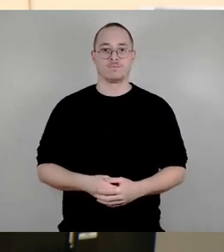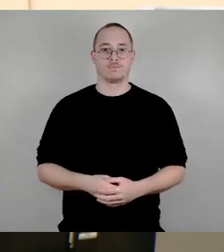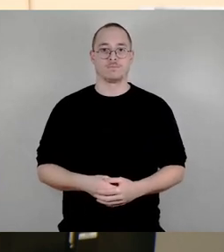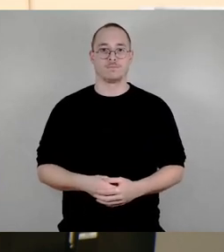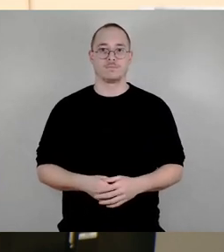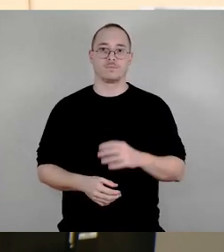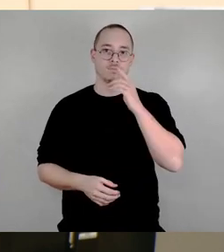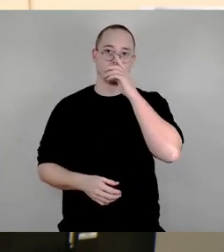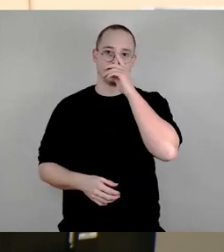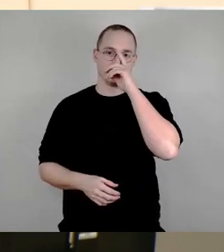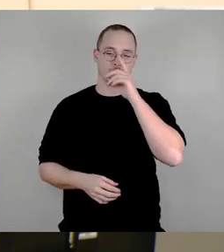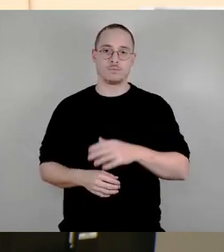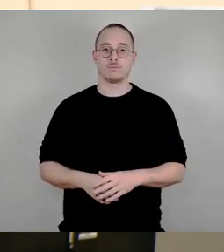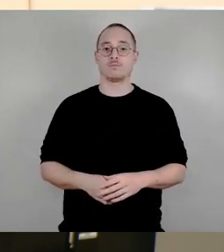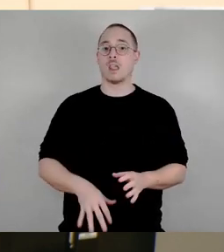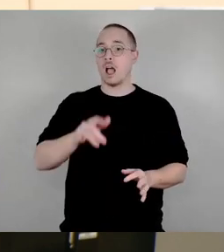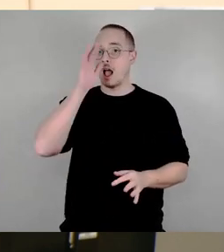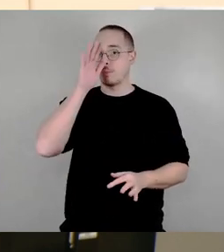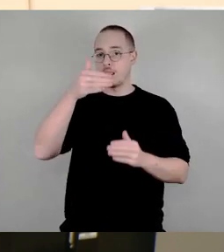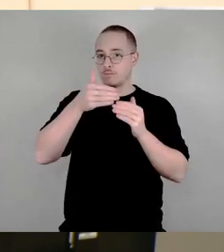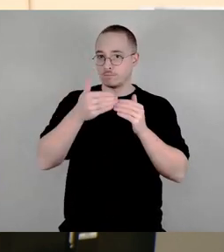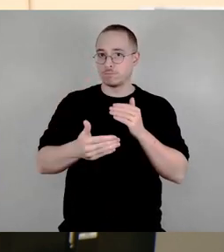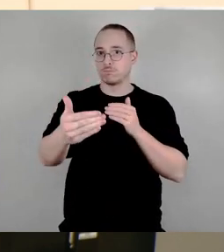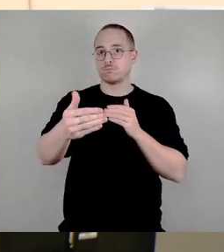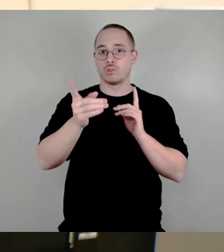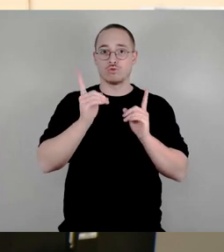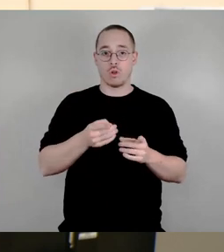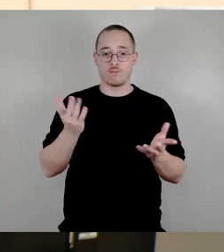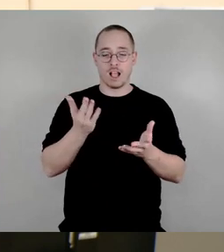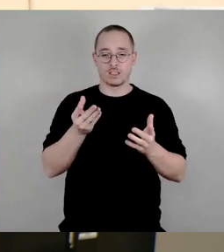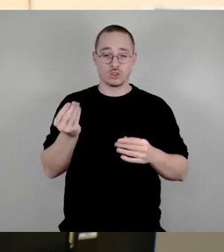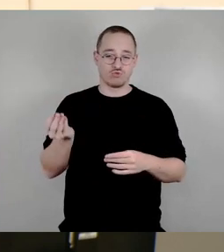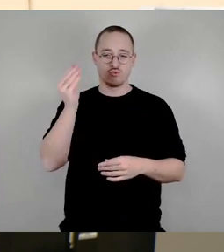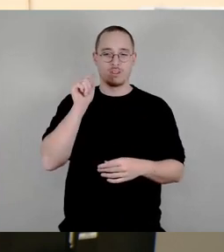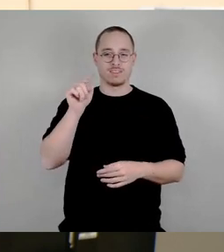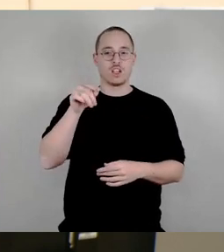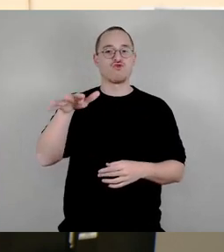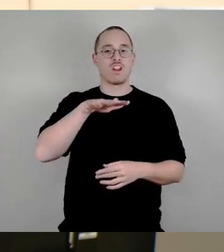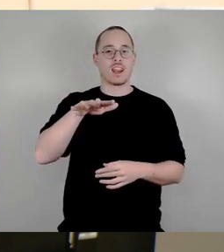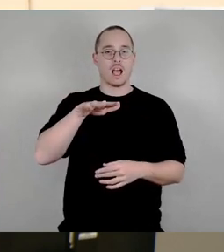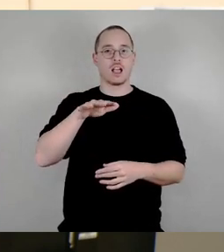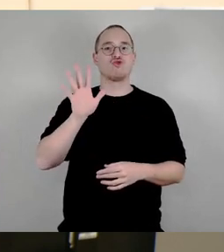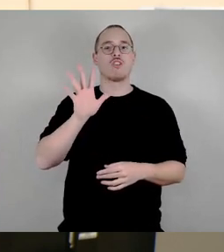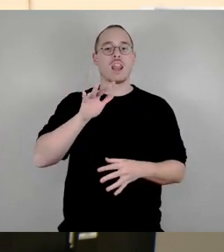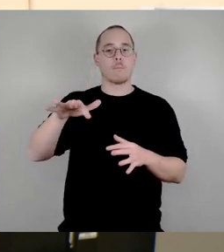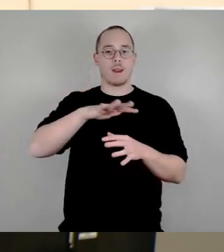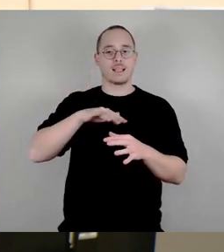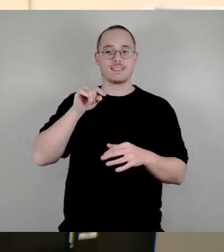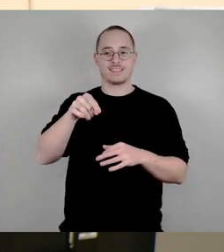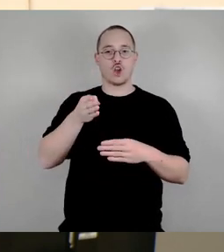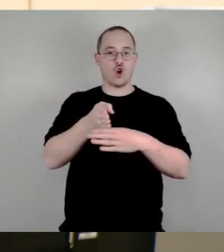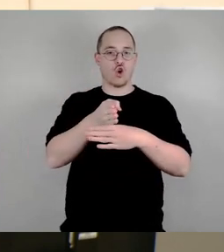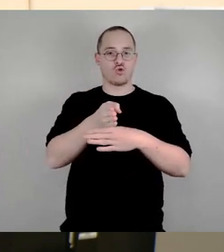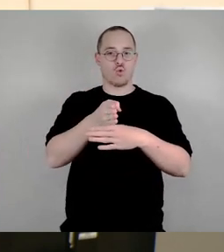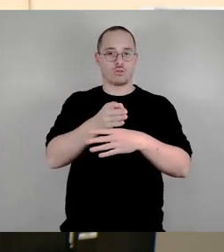Ab April soll zusätzlich vor der Kreuzung Schillerplatz eine der drei Aufstellspuren wegfallen und in einen